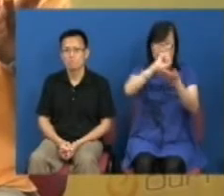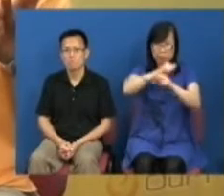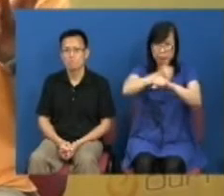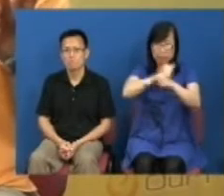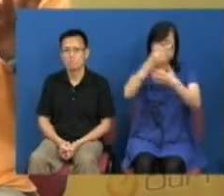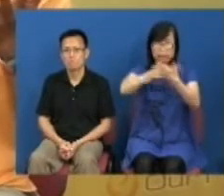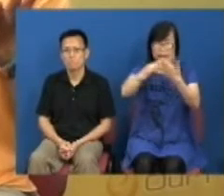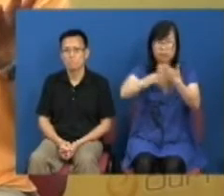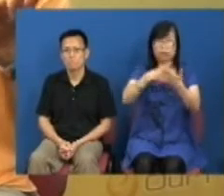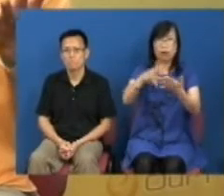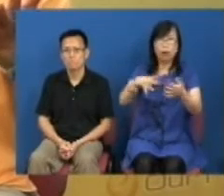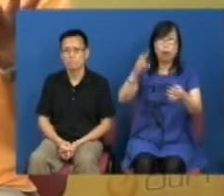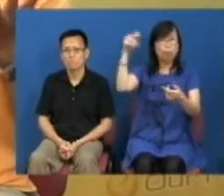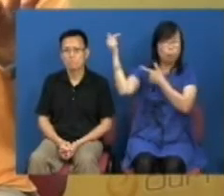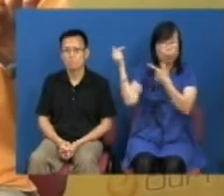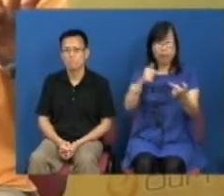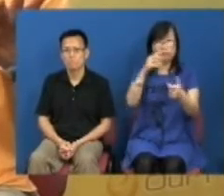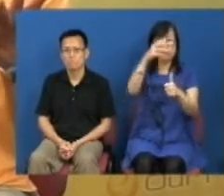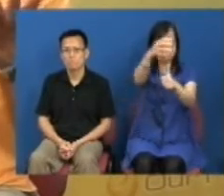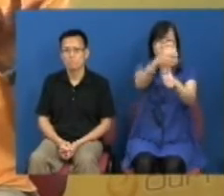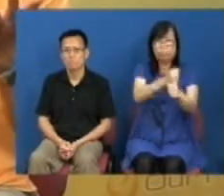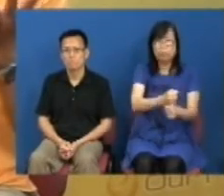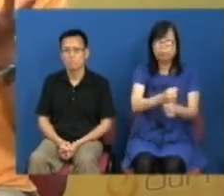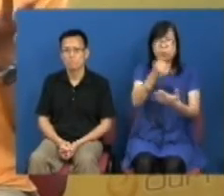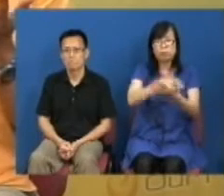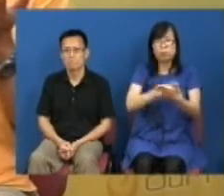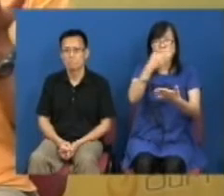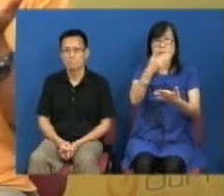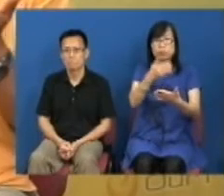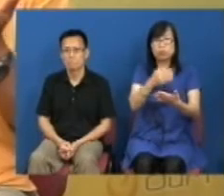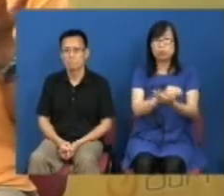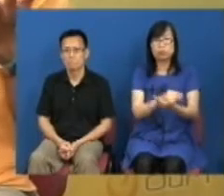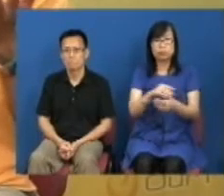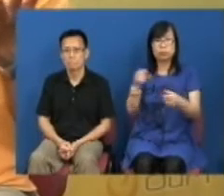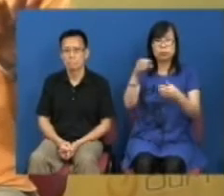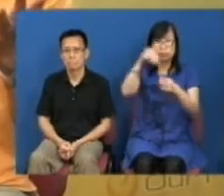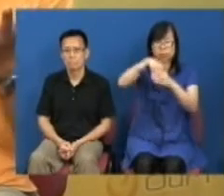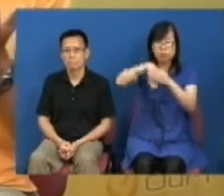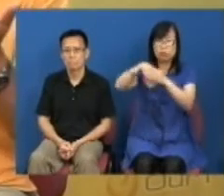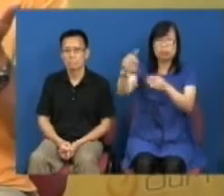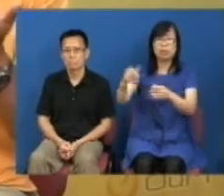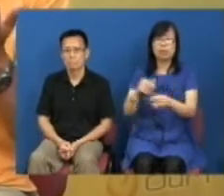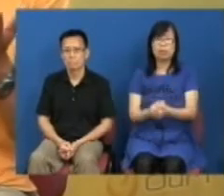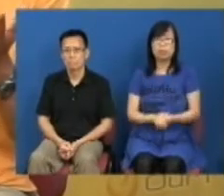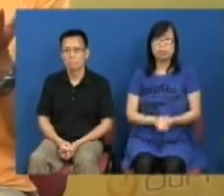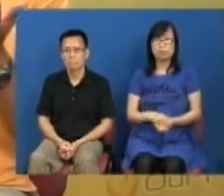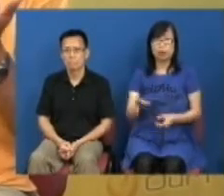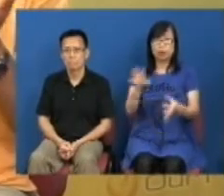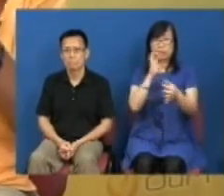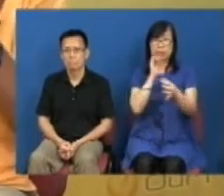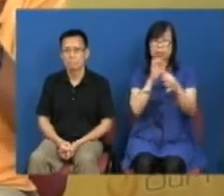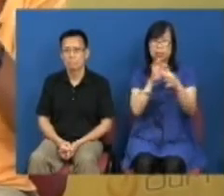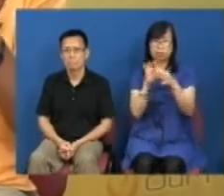久地去剝夺了香港人去参与补选的选举权和被选举权这个其实是知识体但是涉及到我们的